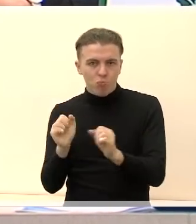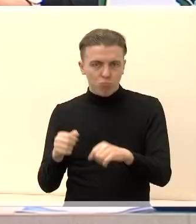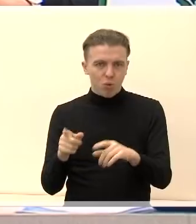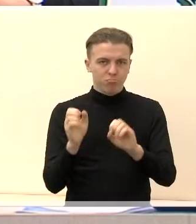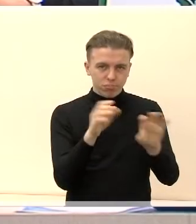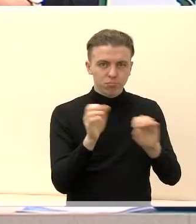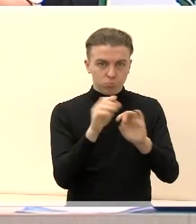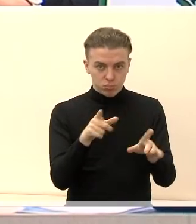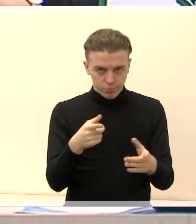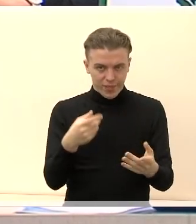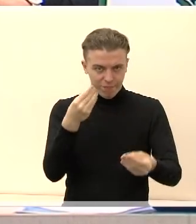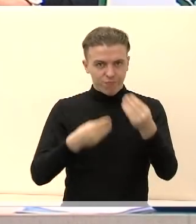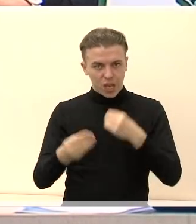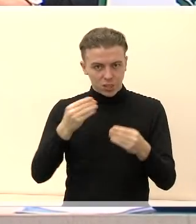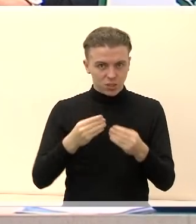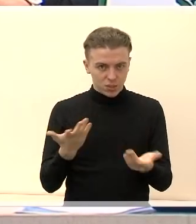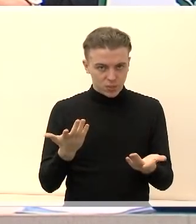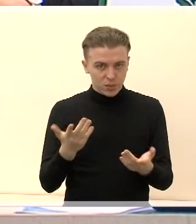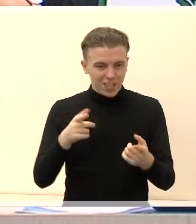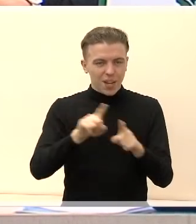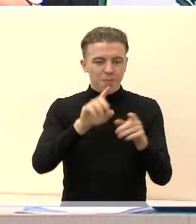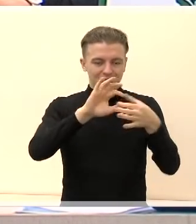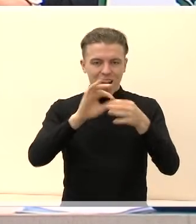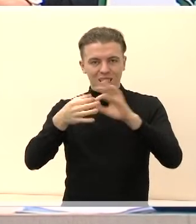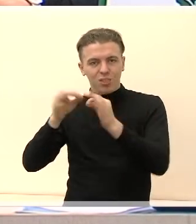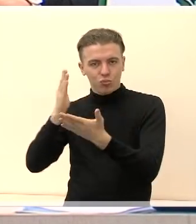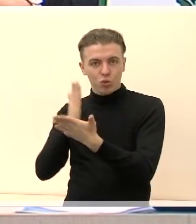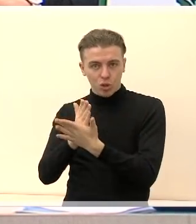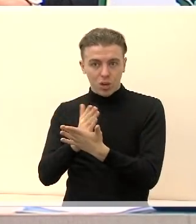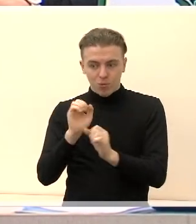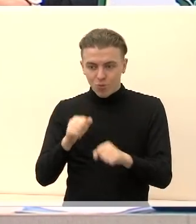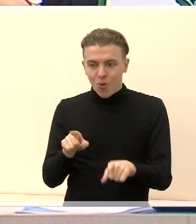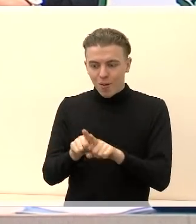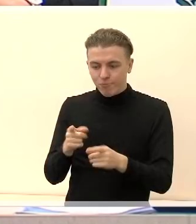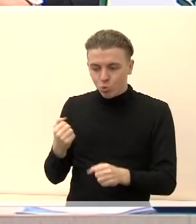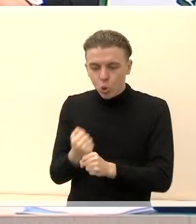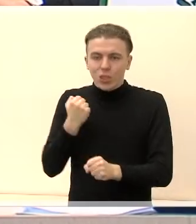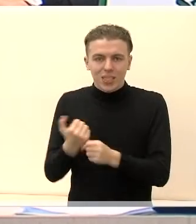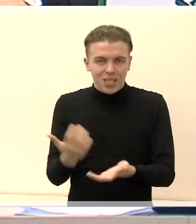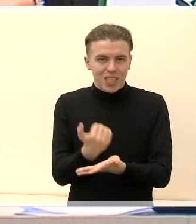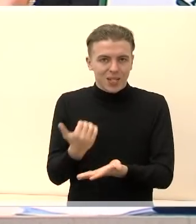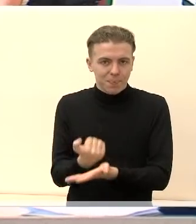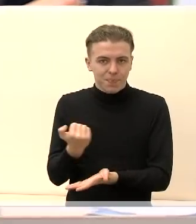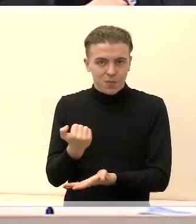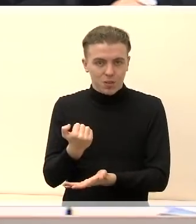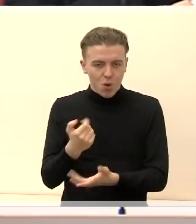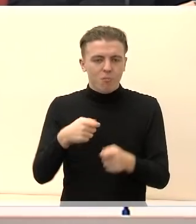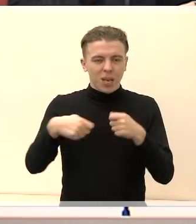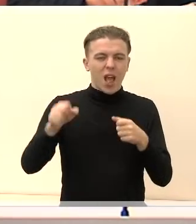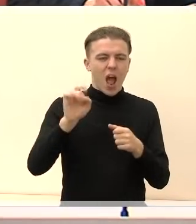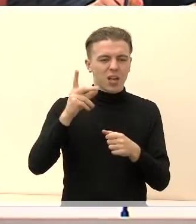vadovaujantis trumposios maistų grandinės principų, būtent užsidirbti ir prisidurti prie savo veiklos. O prates, kolegi Agnė.